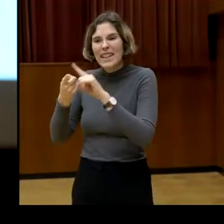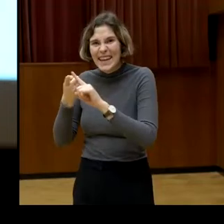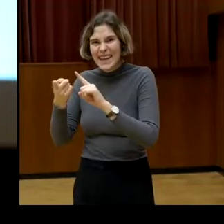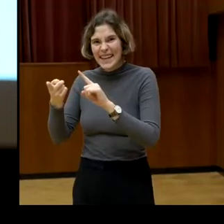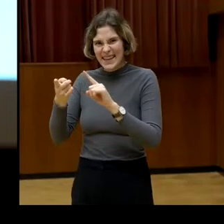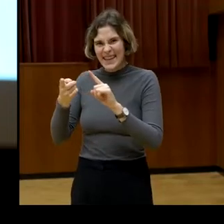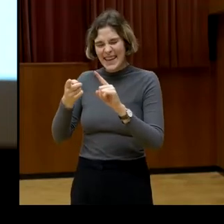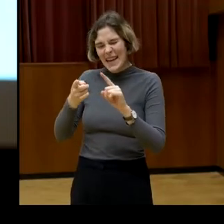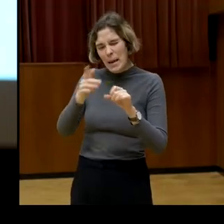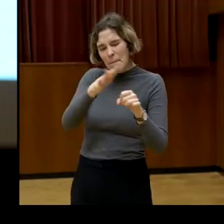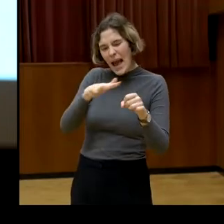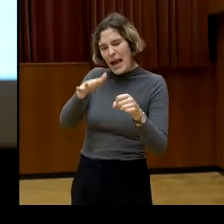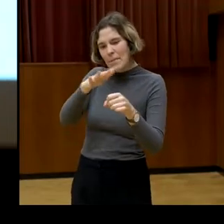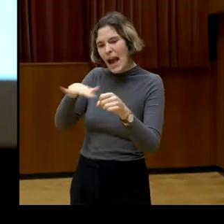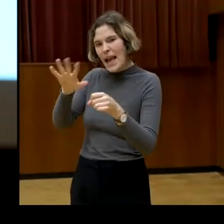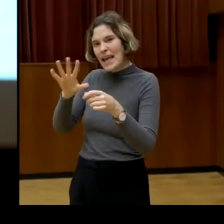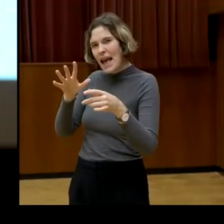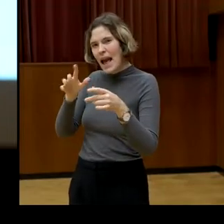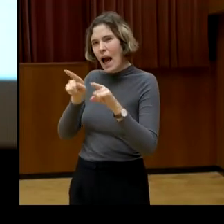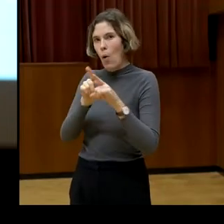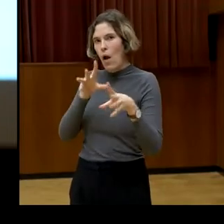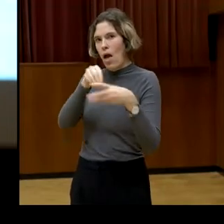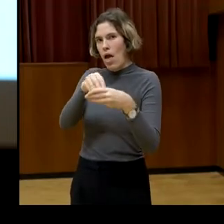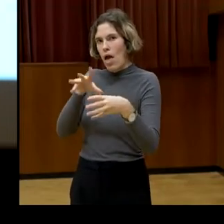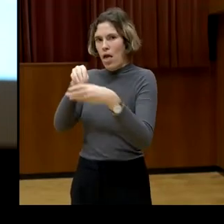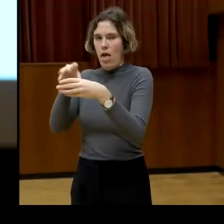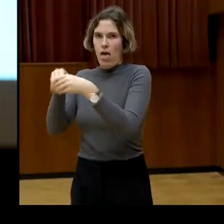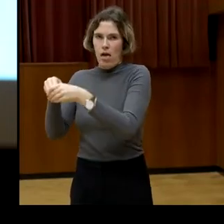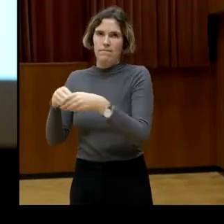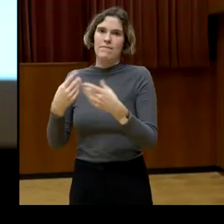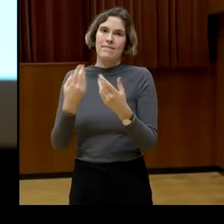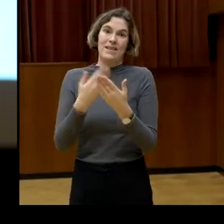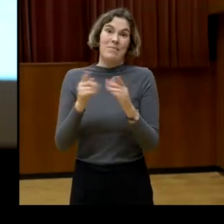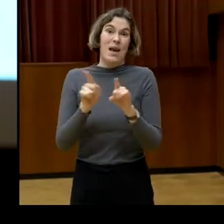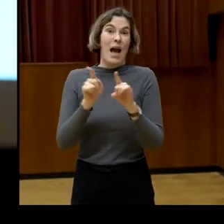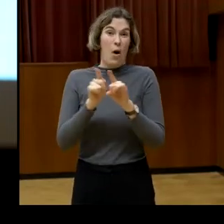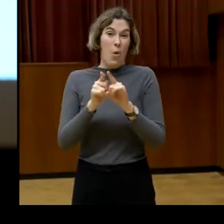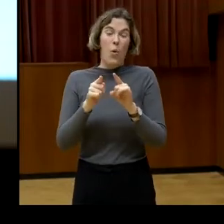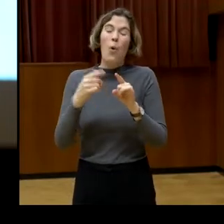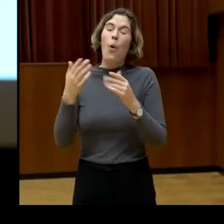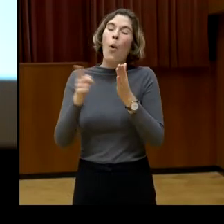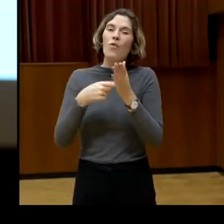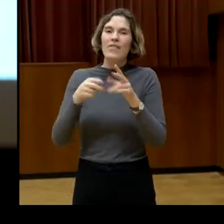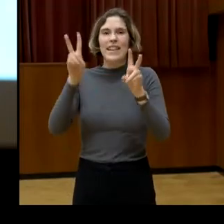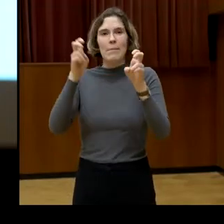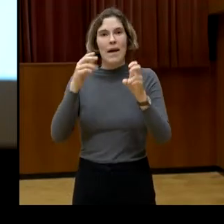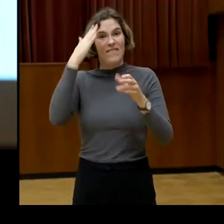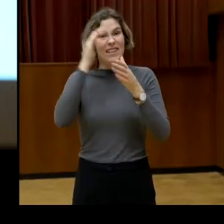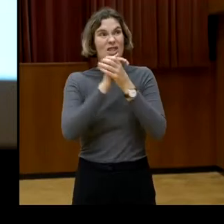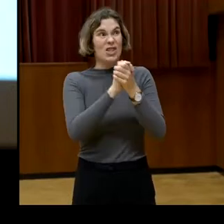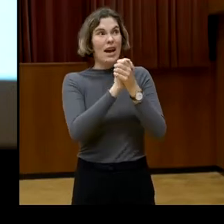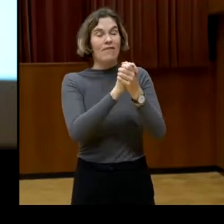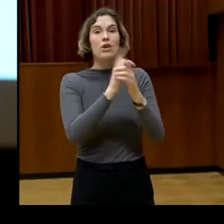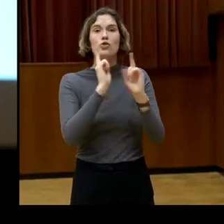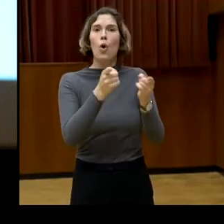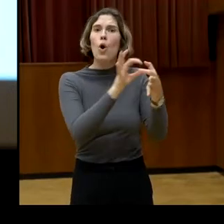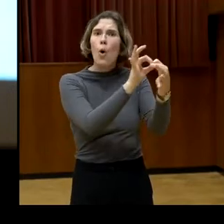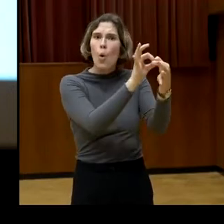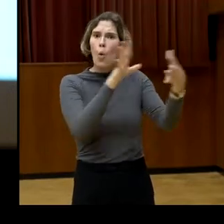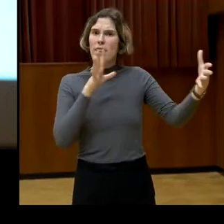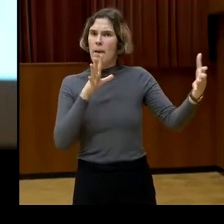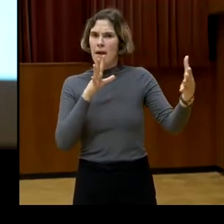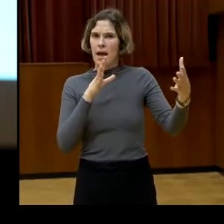und Bereiche der Gesellschaft. Und hier ist vor allem die Thematik, Unabhängigkeit der Wissenschaft, die immer wieder angesprochen, auch eingefordert wird. heißt,